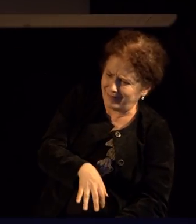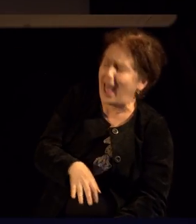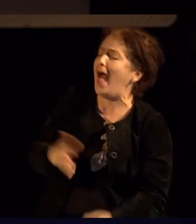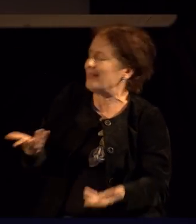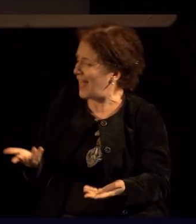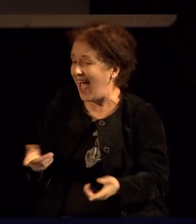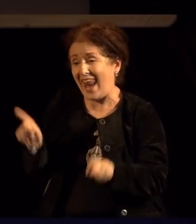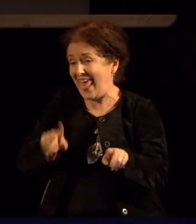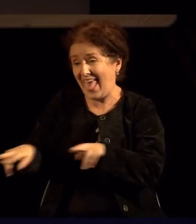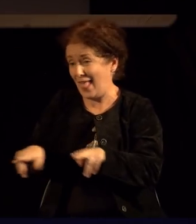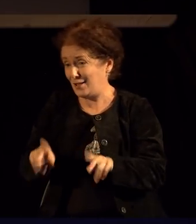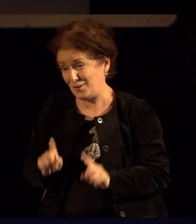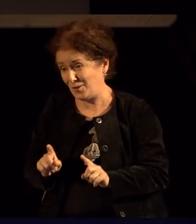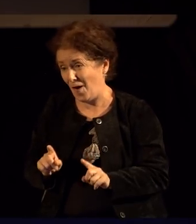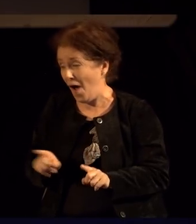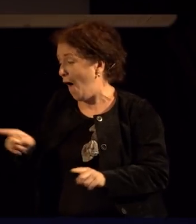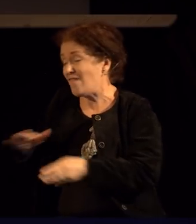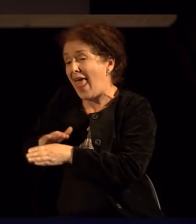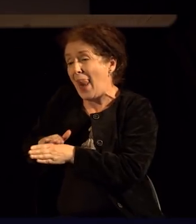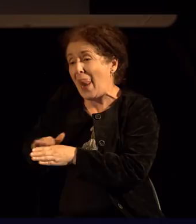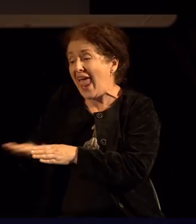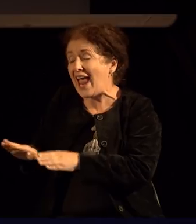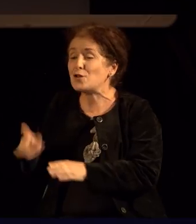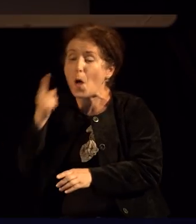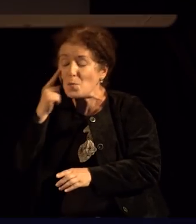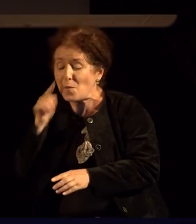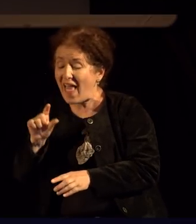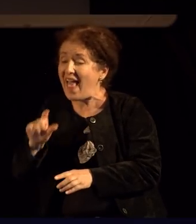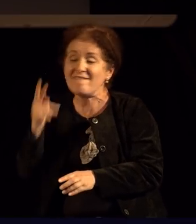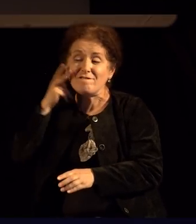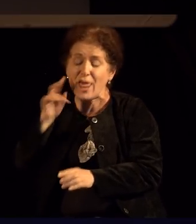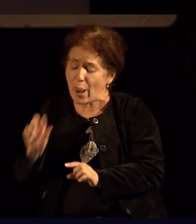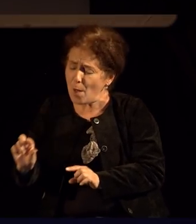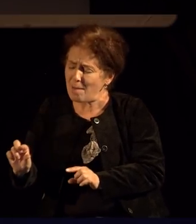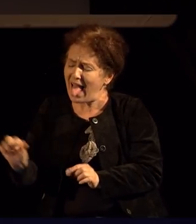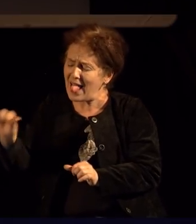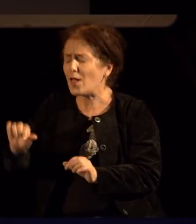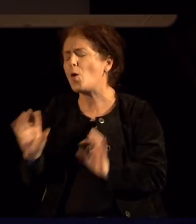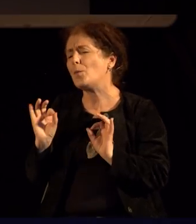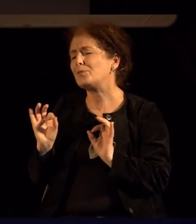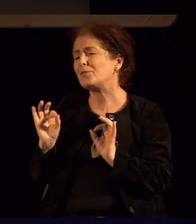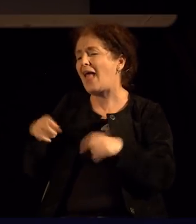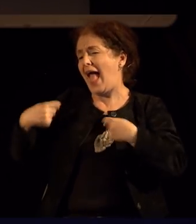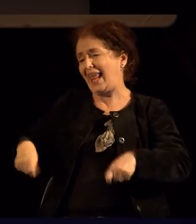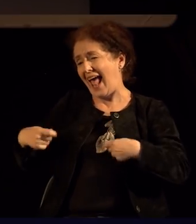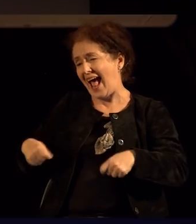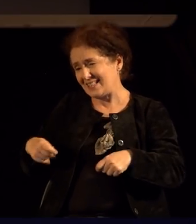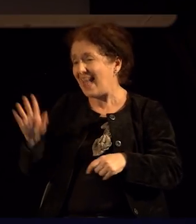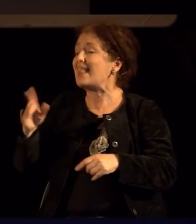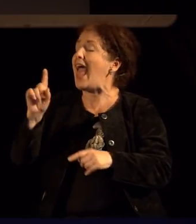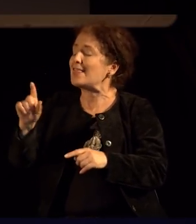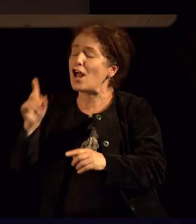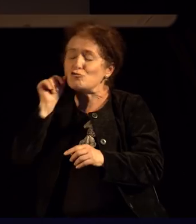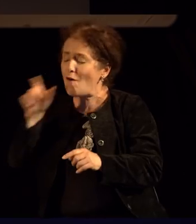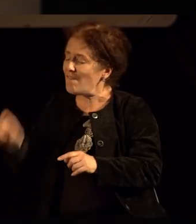правиле, морале да повраќат за да повторно уживаат во тоа. Значи, погрешно сваќање на